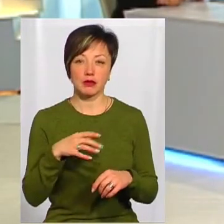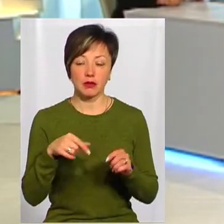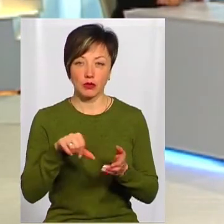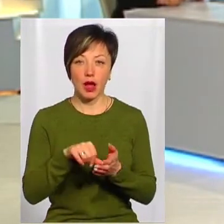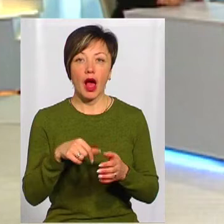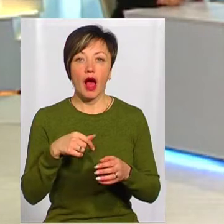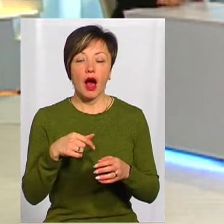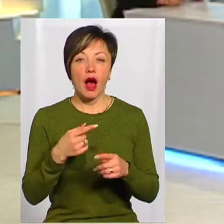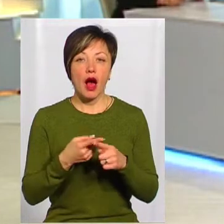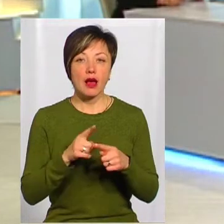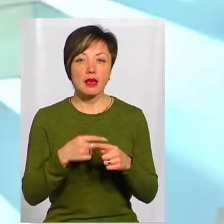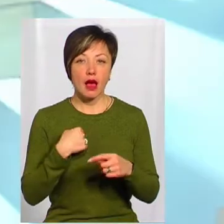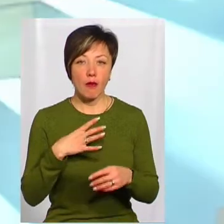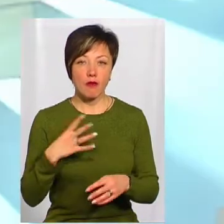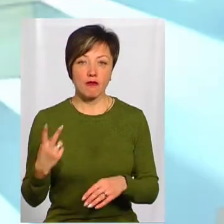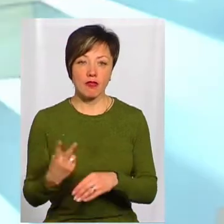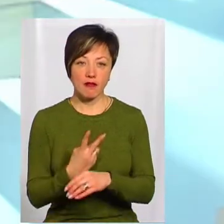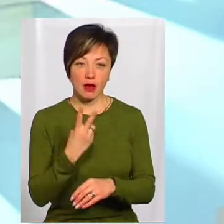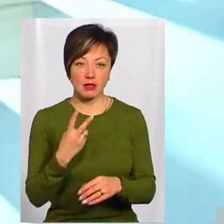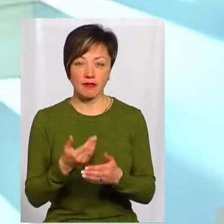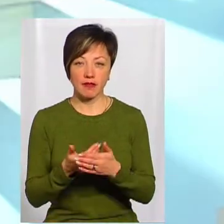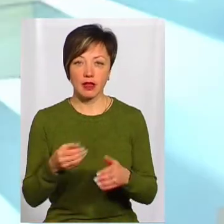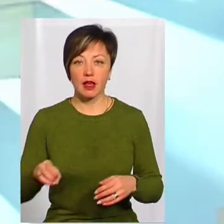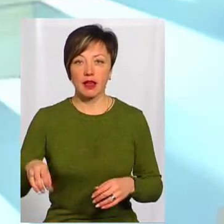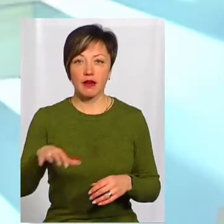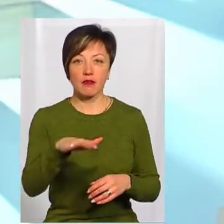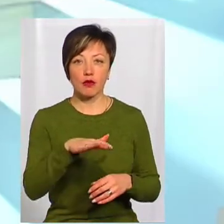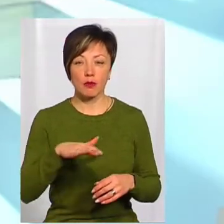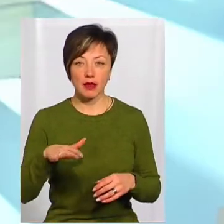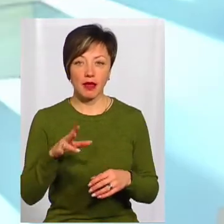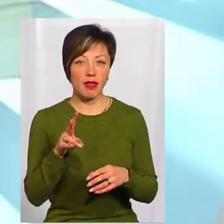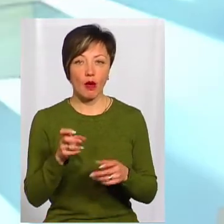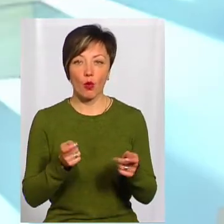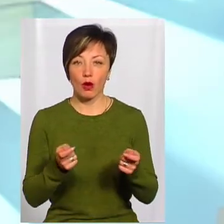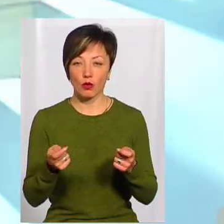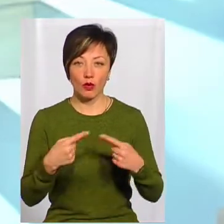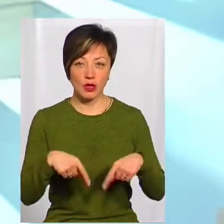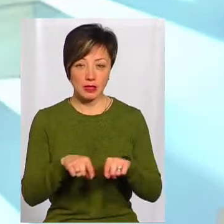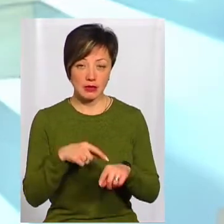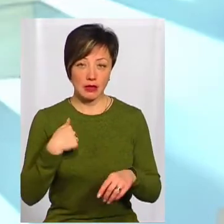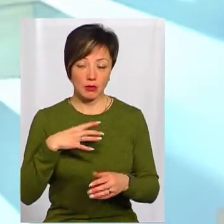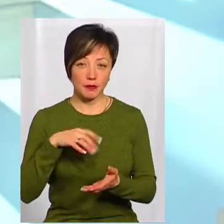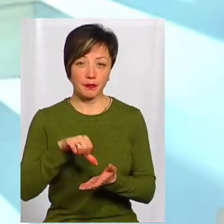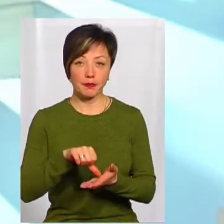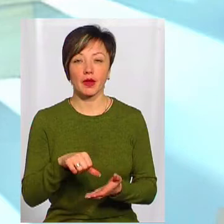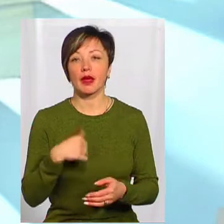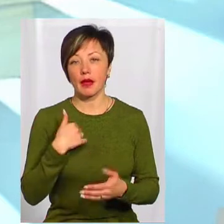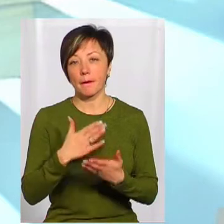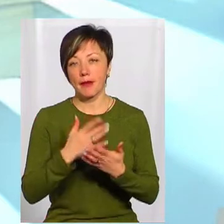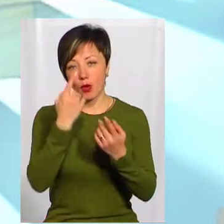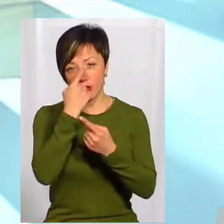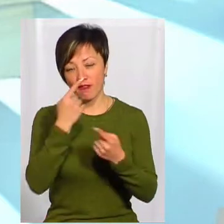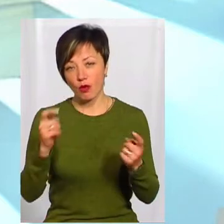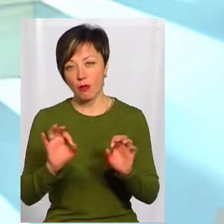європейських неурядових організацій. І тому я маю інформацію,